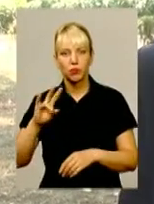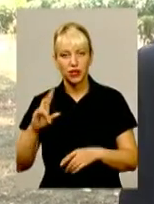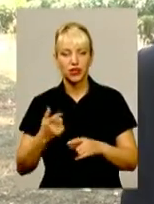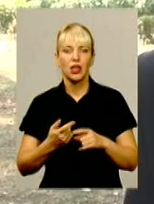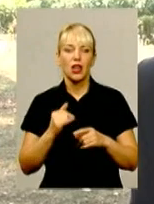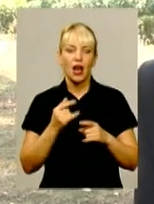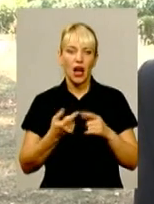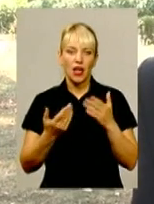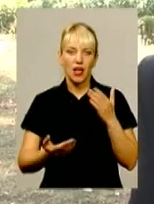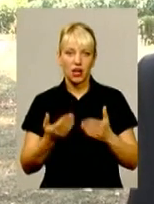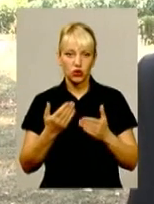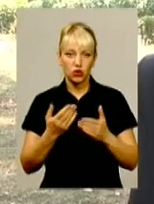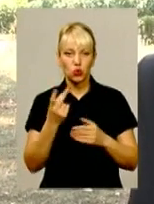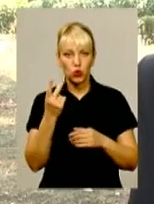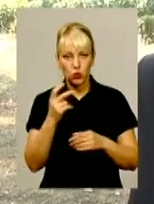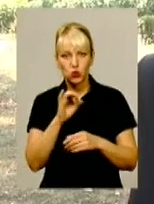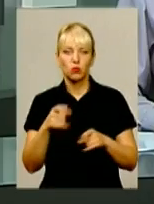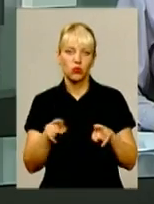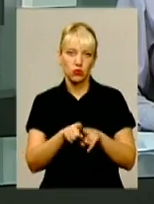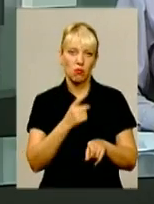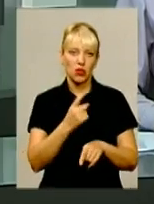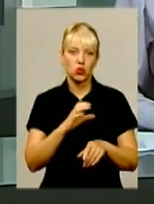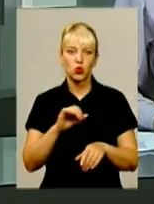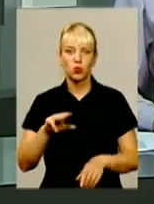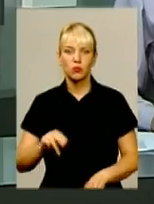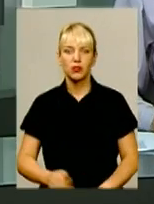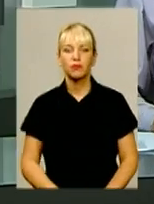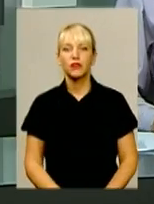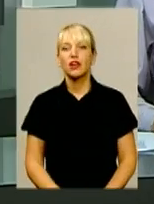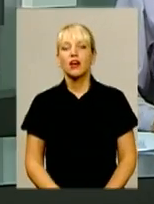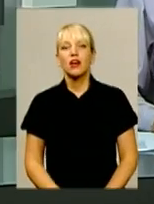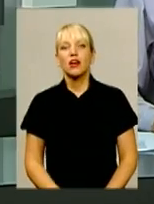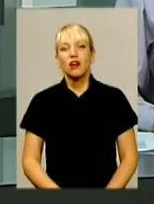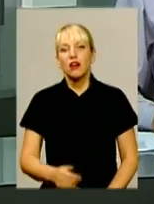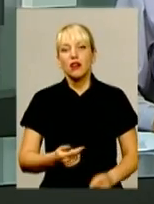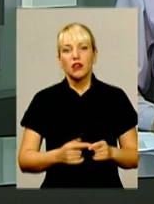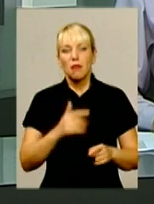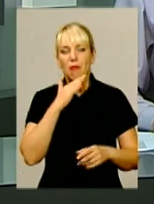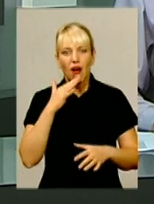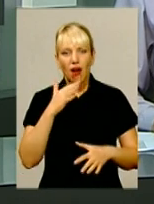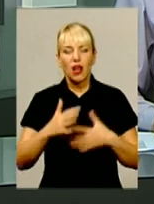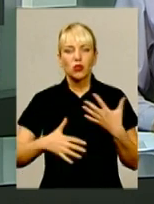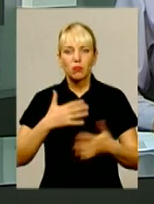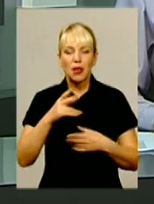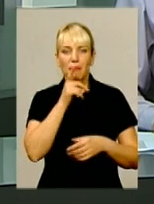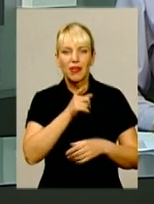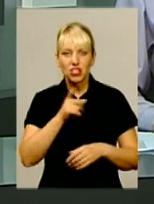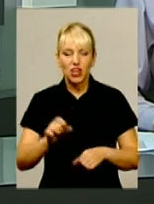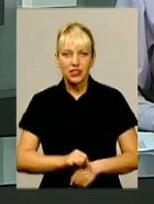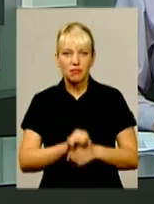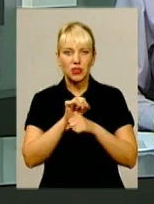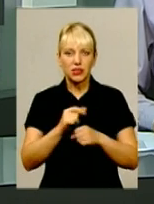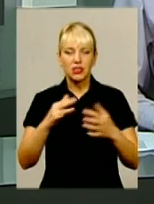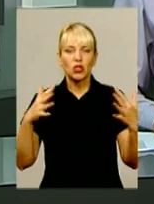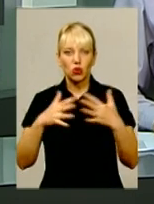ступеня ставала відповідно школою першого ступеня. В розпалі пристрасти під час дебатів, демонстрацій та військових